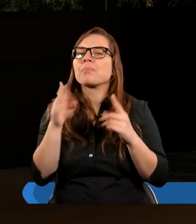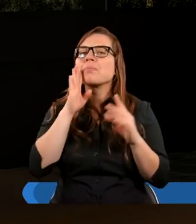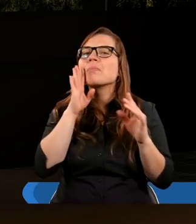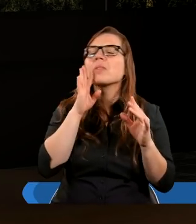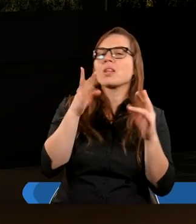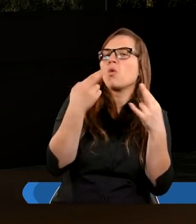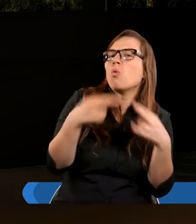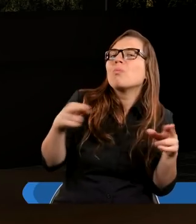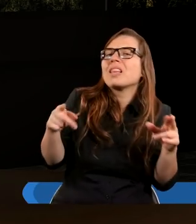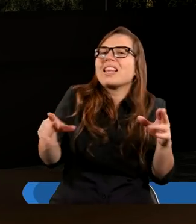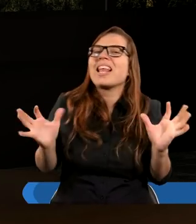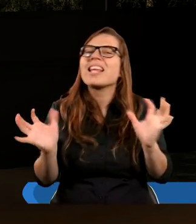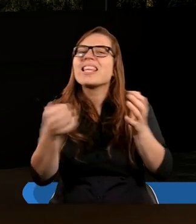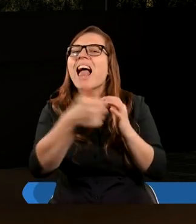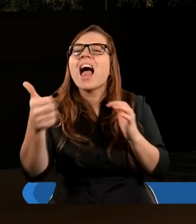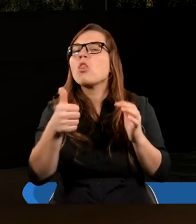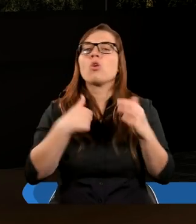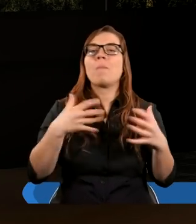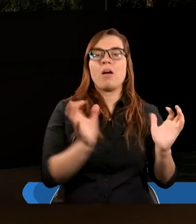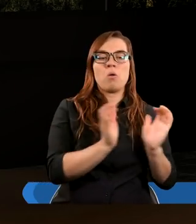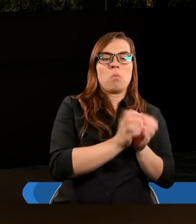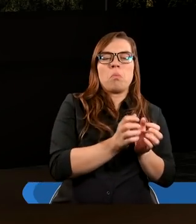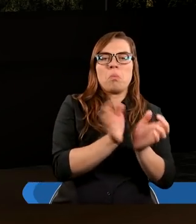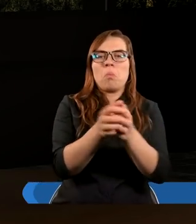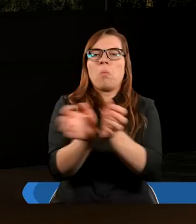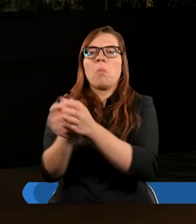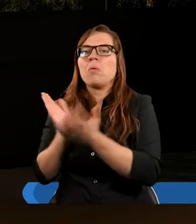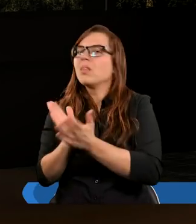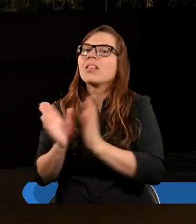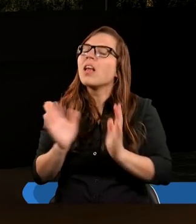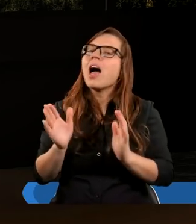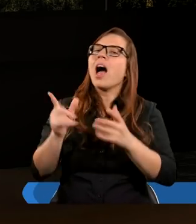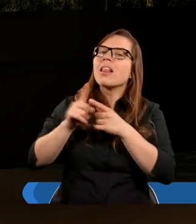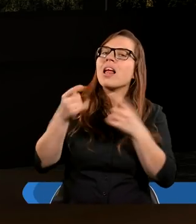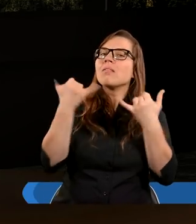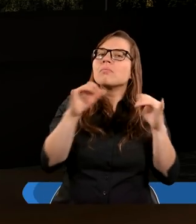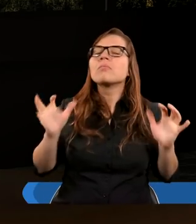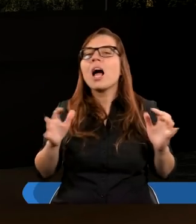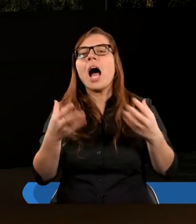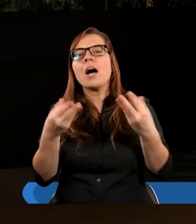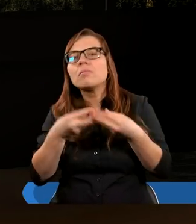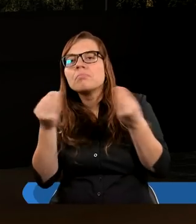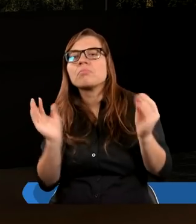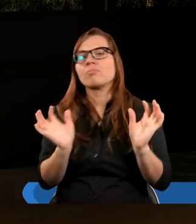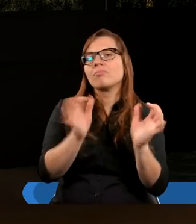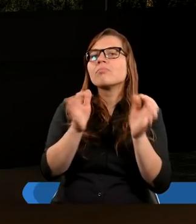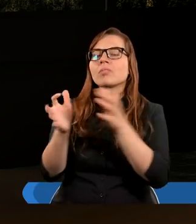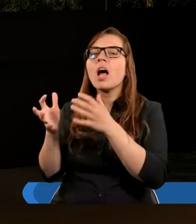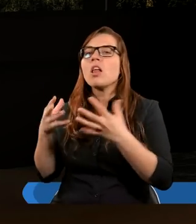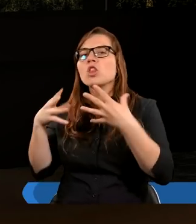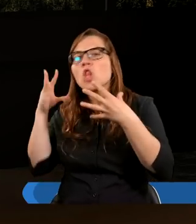urozmaicić tą jedność, bo ona będzie wtedy wzbogacona właśnie o te osoby, które mają cudowne swoje doświadczenia,